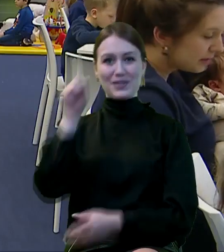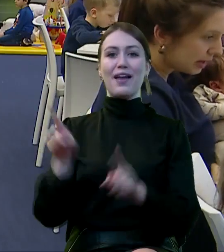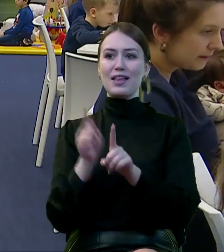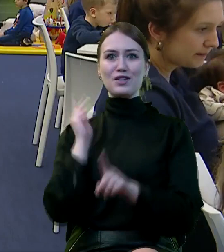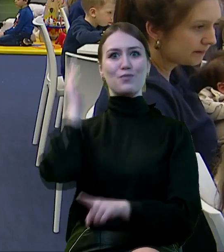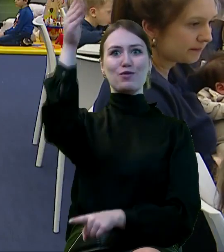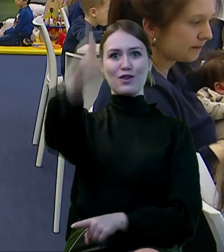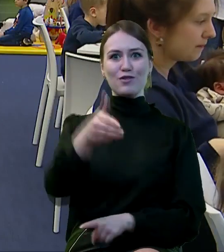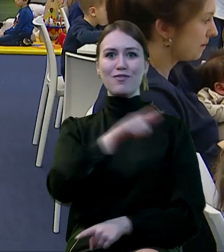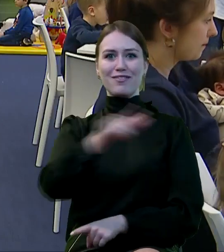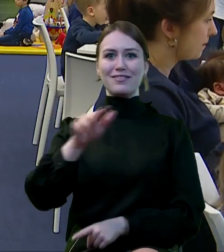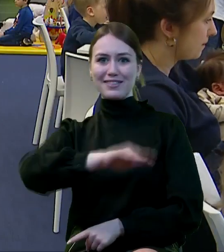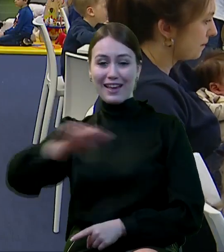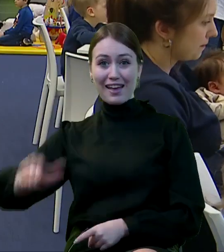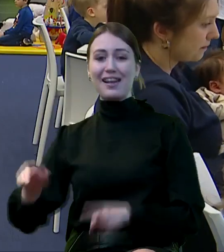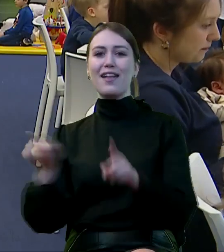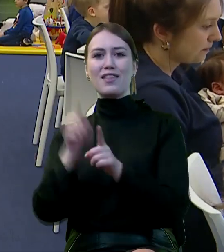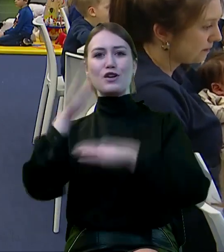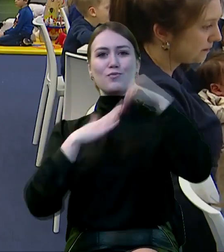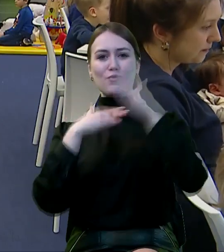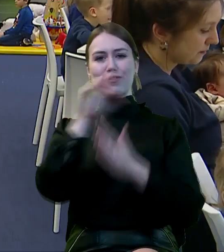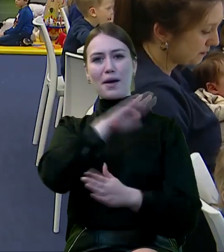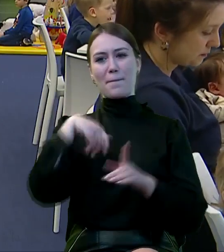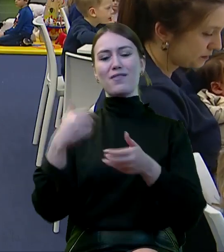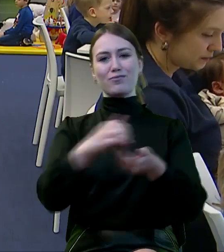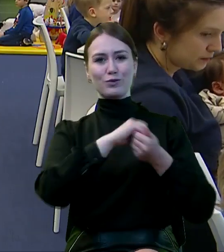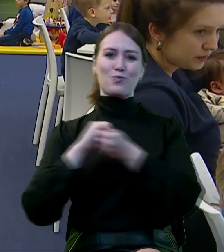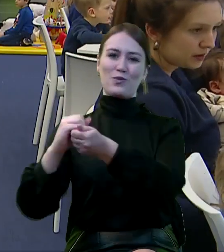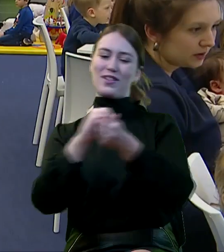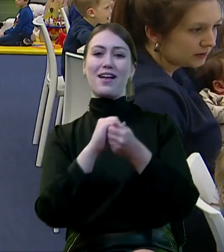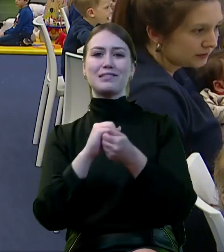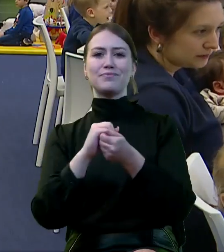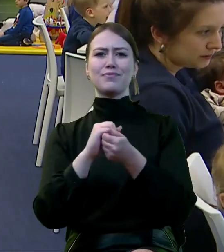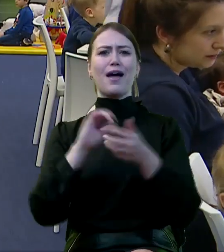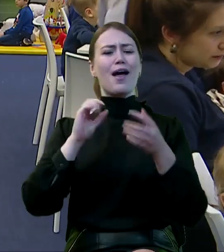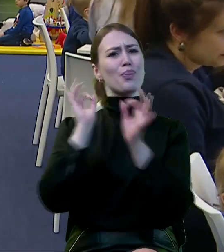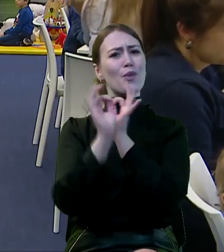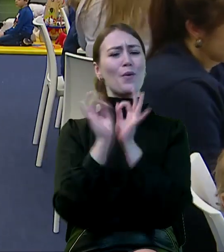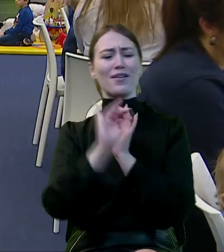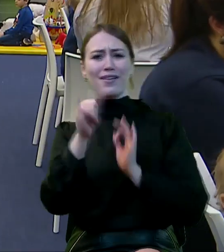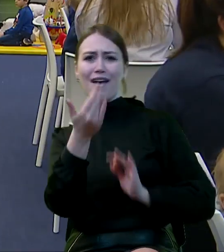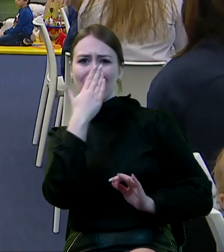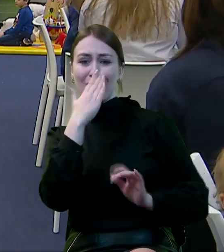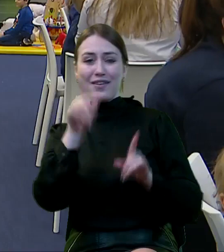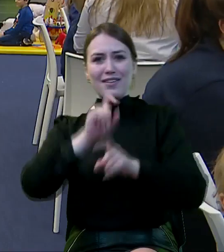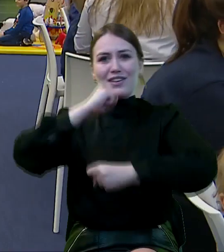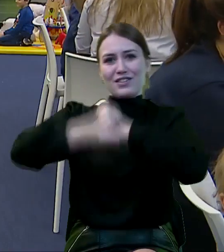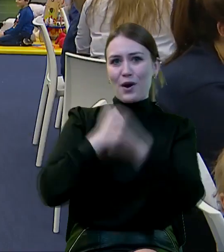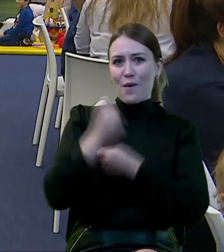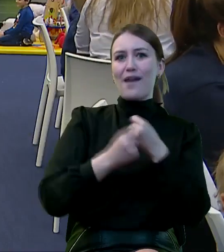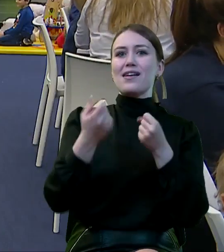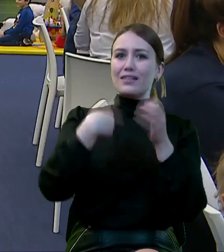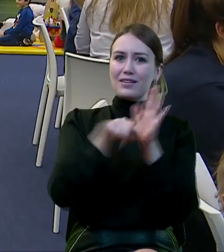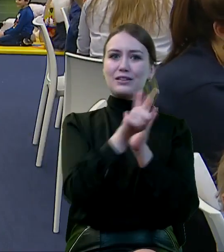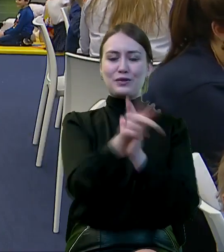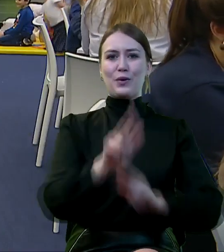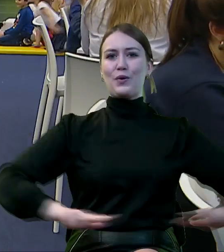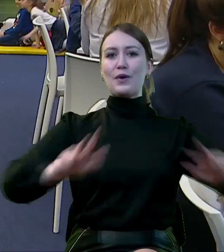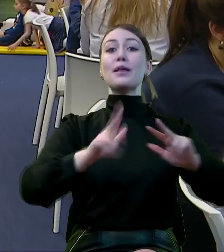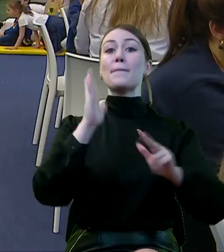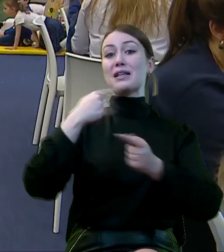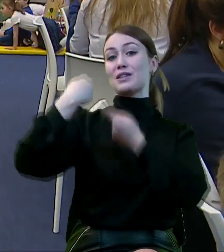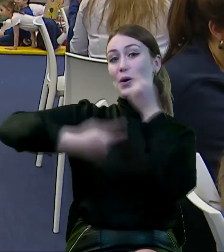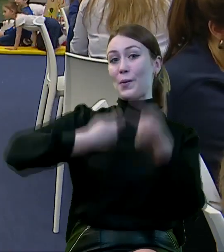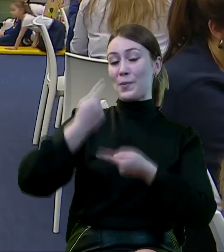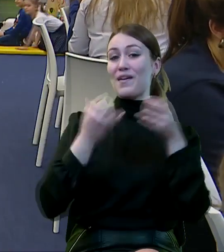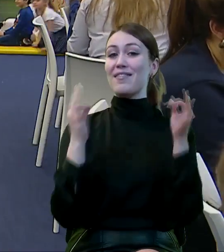w przyszłość dzieci i w budowanie wspólnoty. O szczegółach i działaniach prorodzinnych rządu opowie